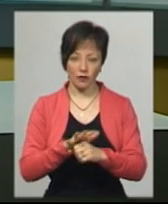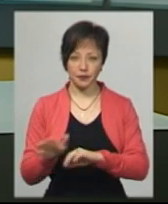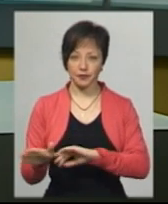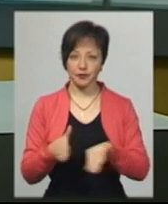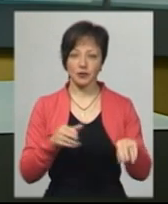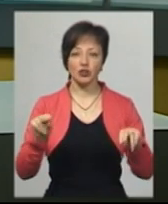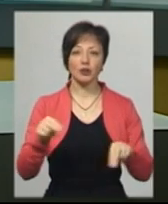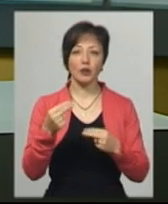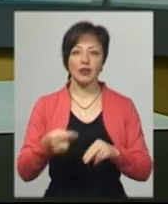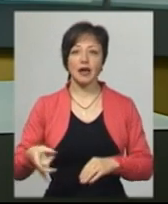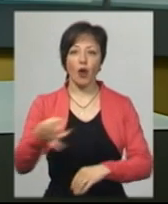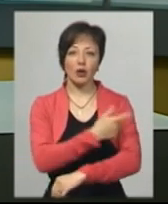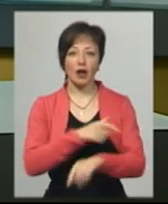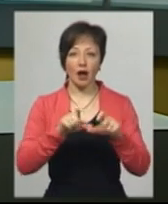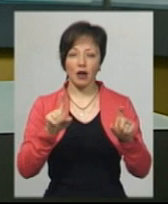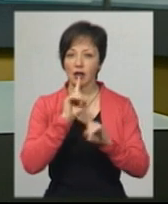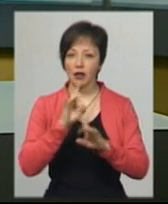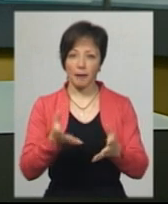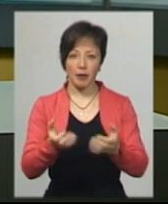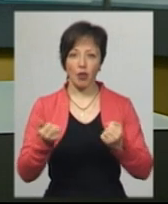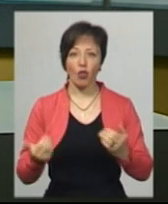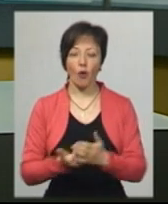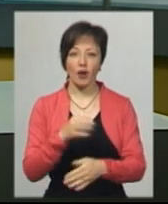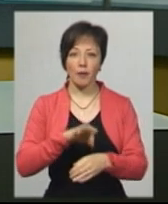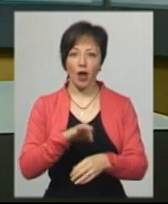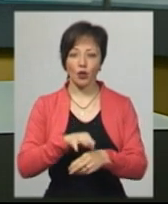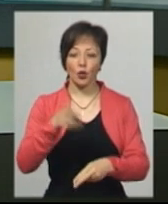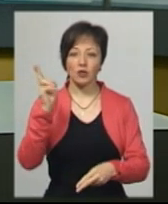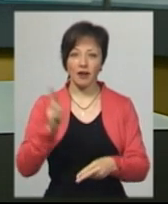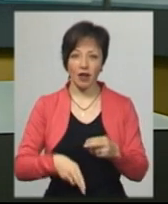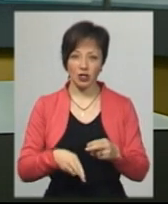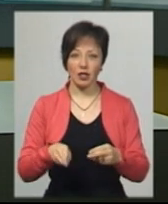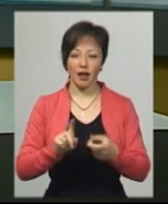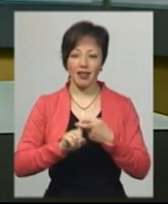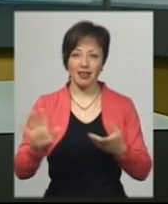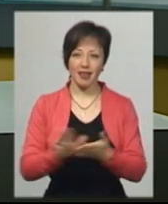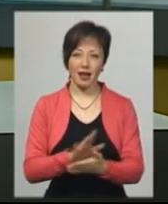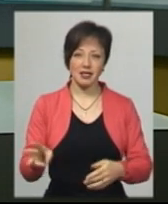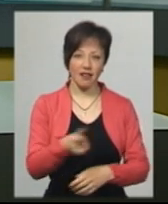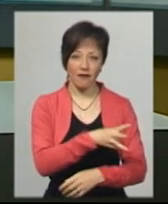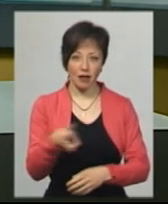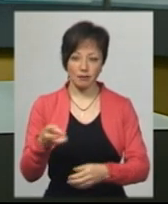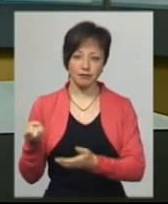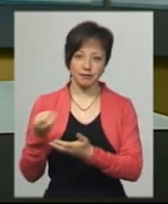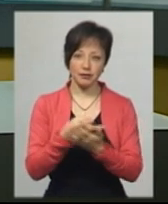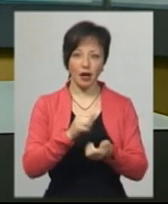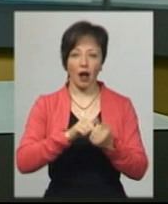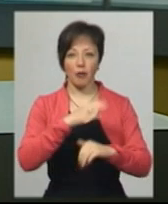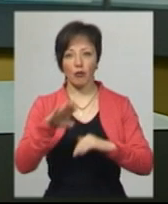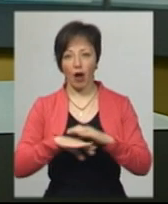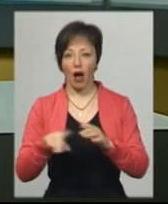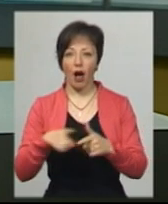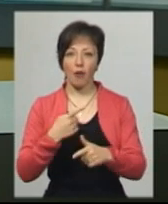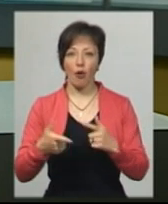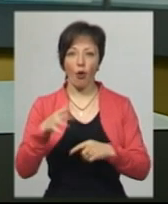Чемеровецька райлікарня не прийматиме нових пацієнтів до заключеної дезінфекції закладу. Їх доправлятимуть у Кам'янець-Подільську